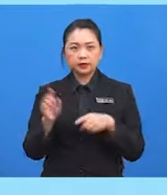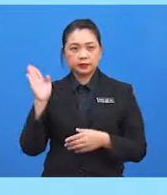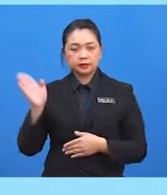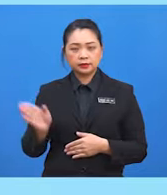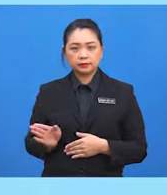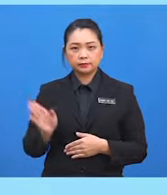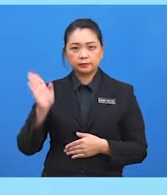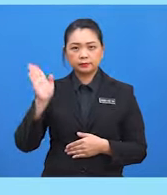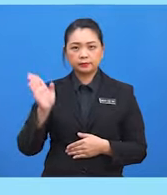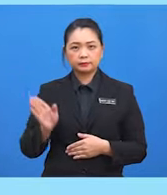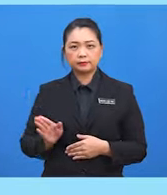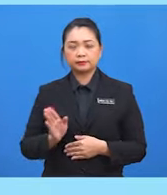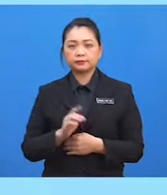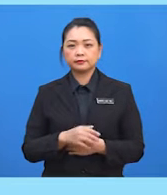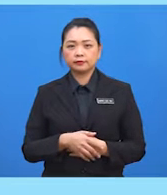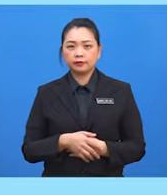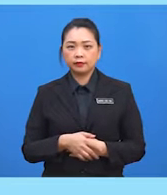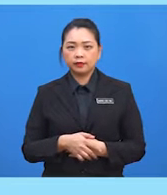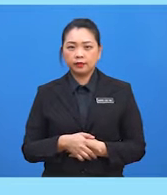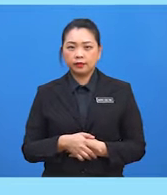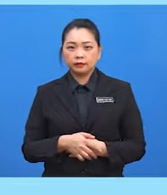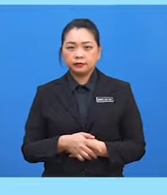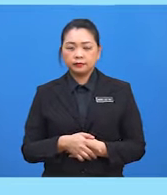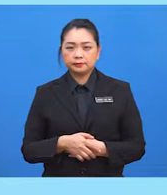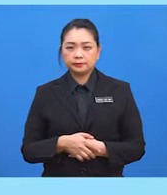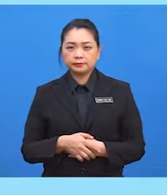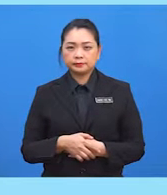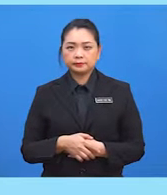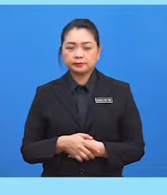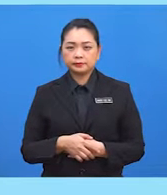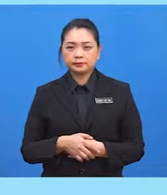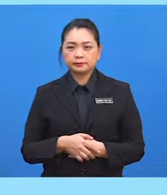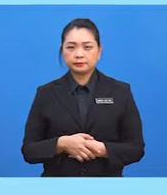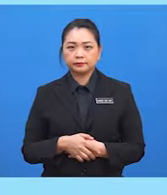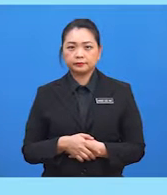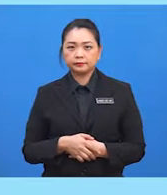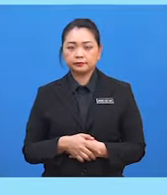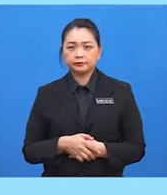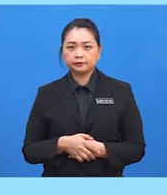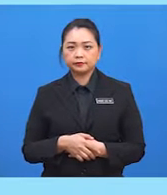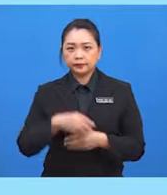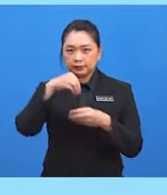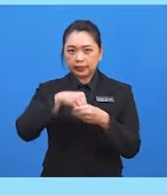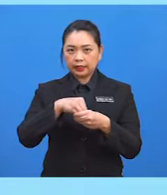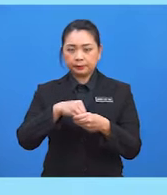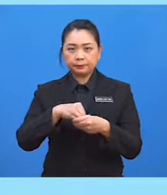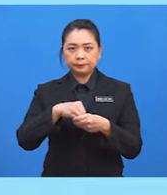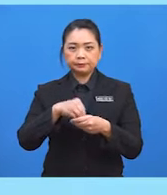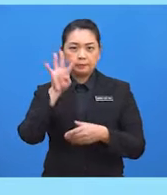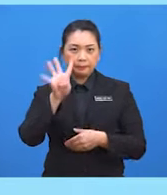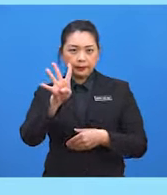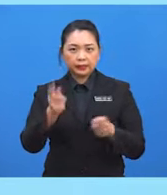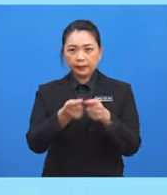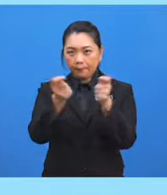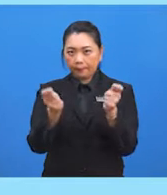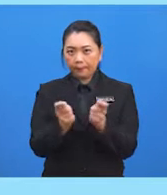.4646. Jawapannya dalam 4 tempat